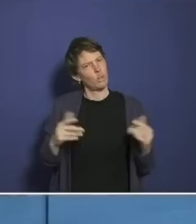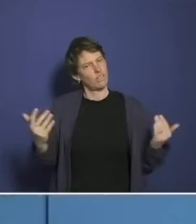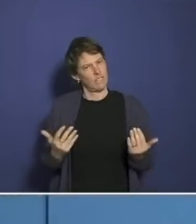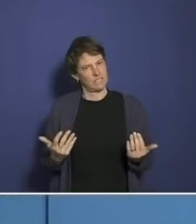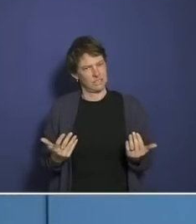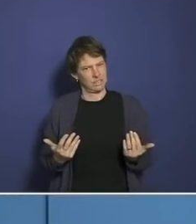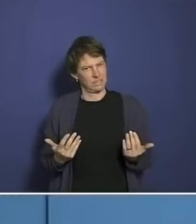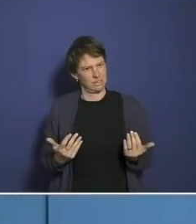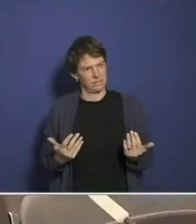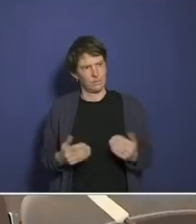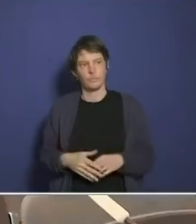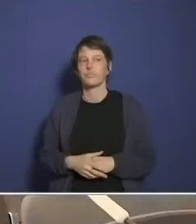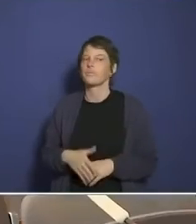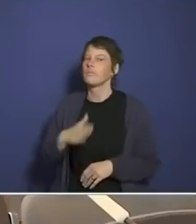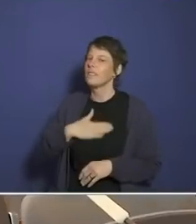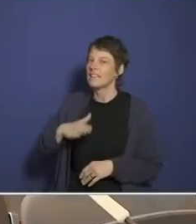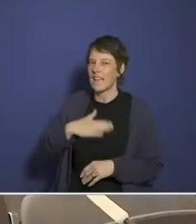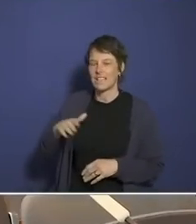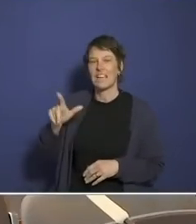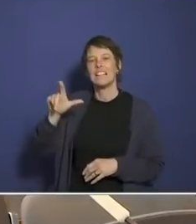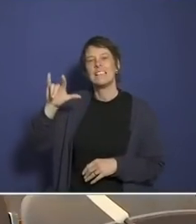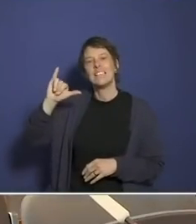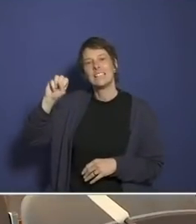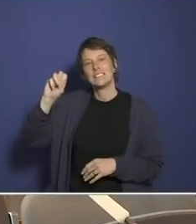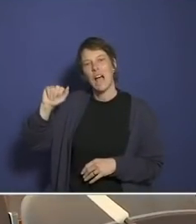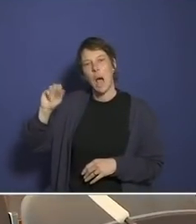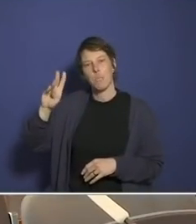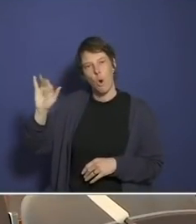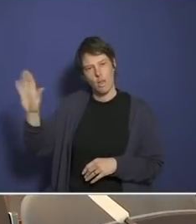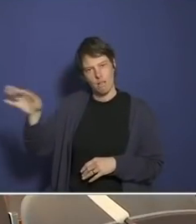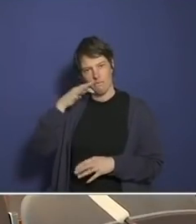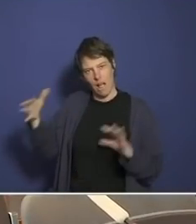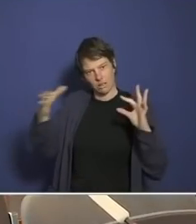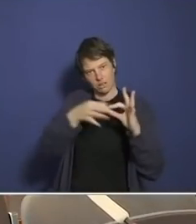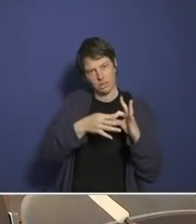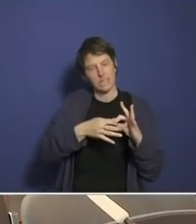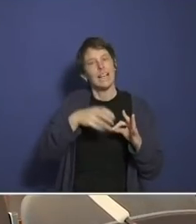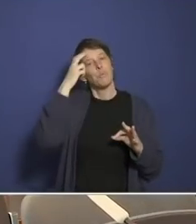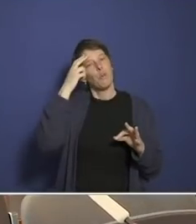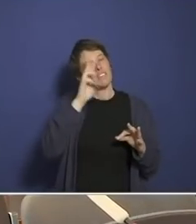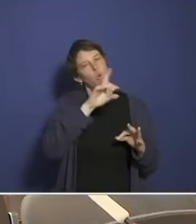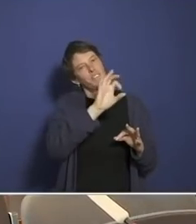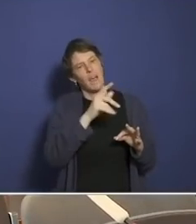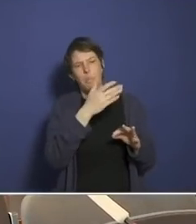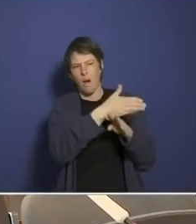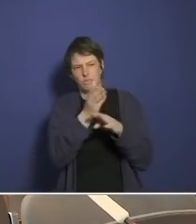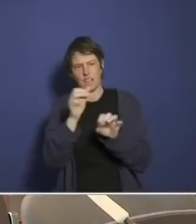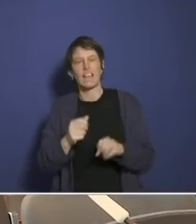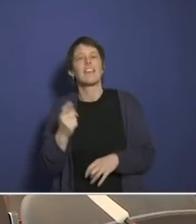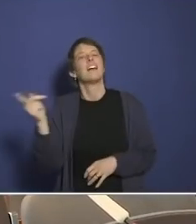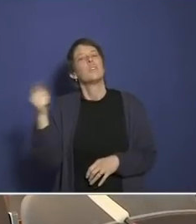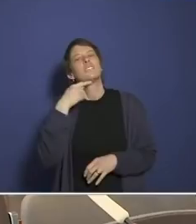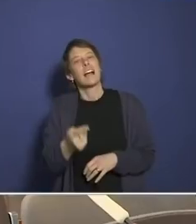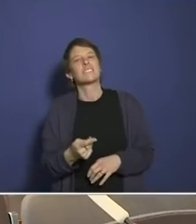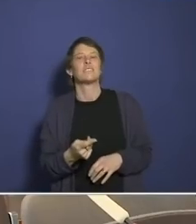Corona und an Corona, Covid-19 starben und wie viele andere Diagnosen haben, die wird eben nicht gestellt.